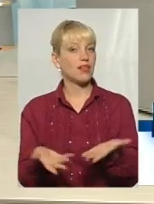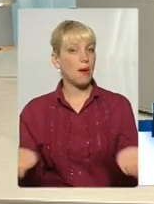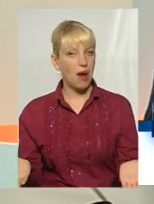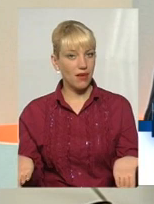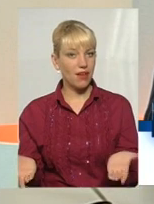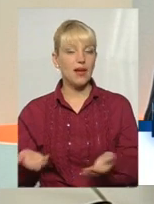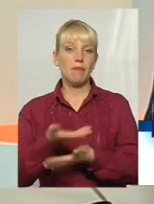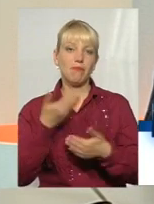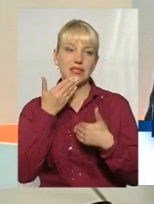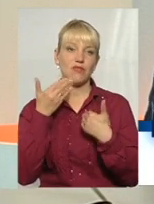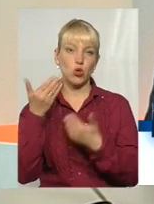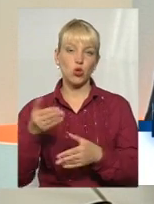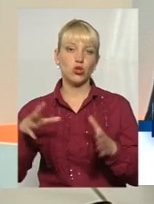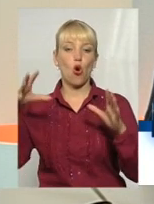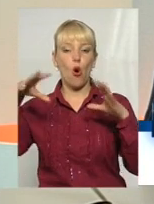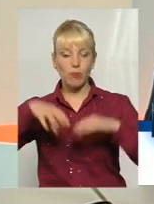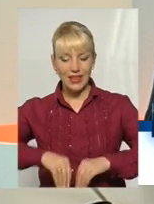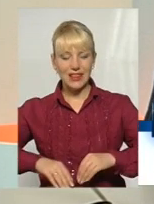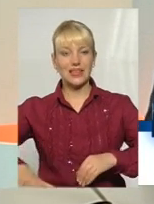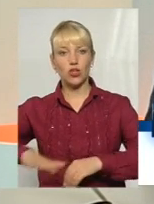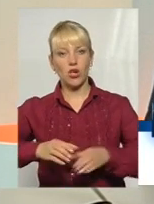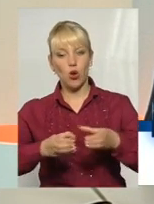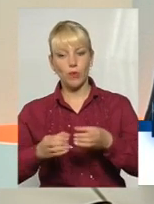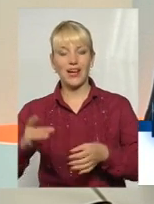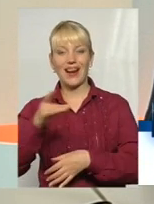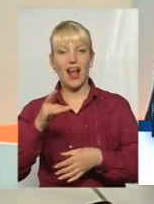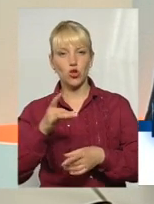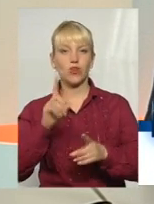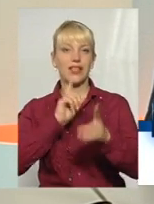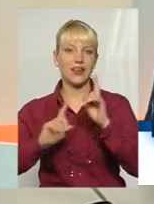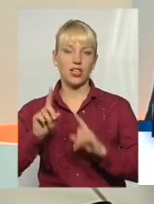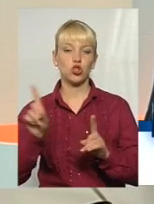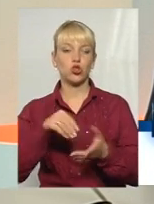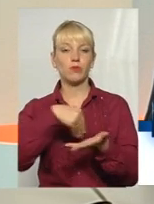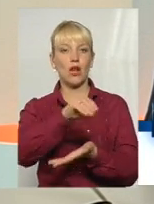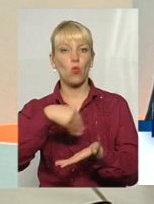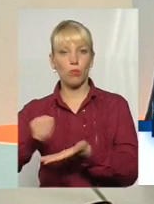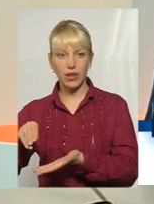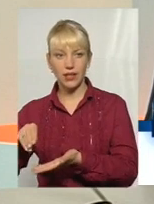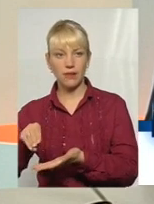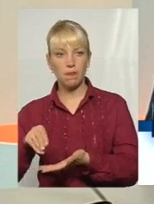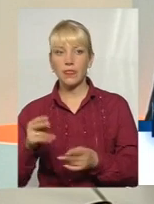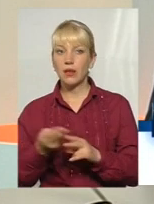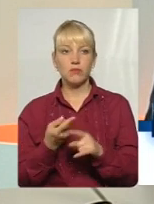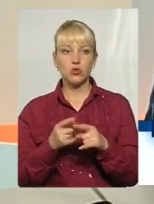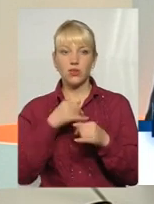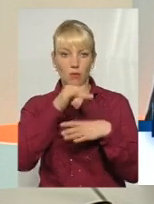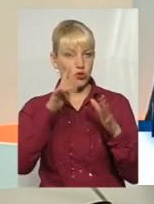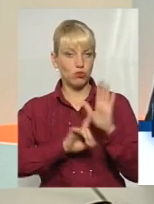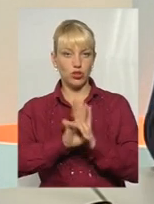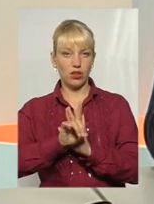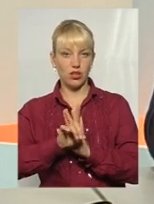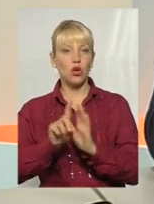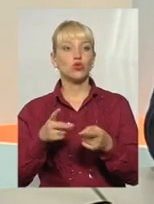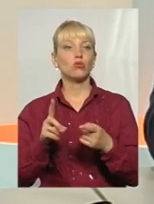Ми звернулися і до об'єднаних територіальних громад, до районних рад, щоб закупили. Без цього ми не можемо значати, тому що ми